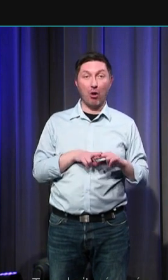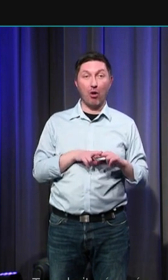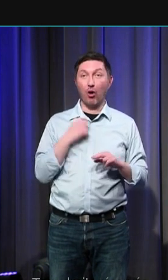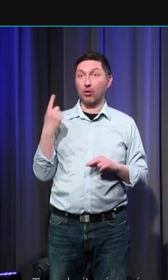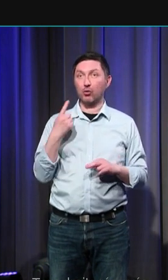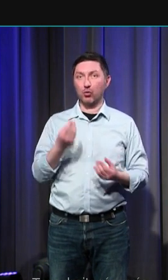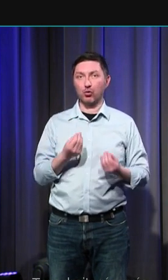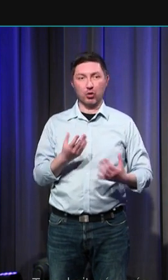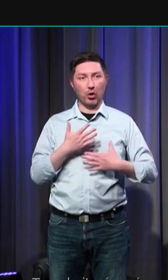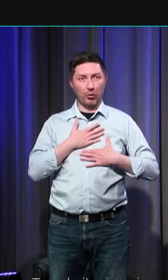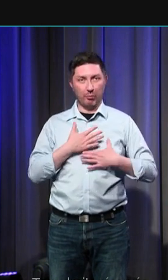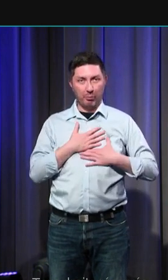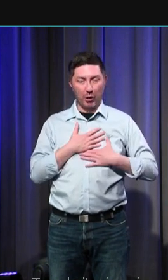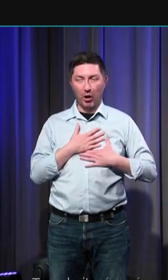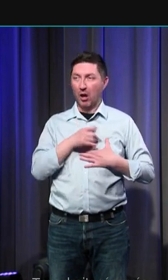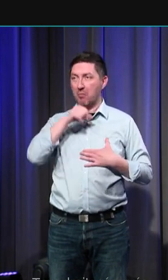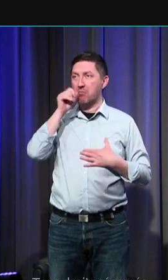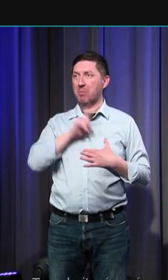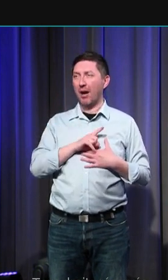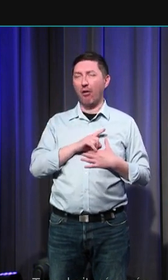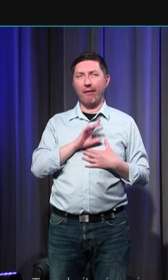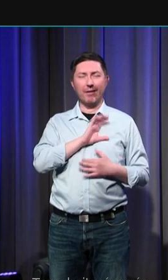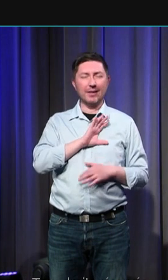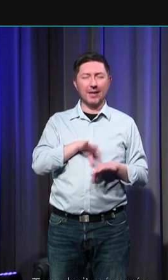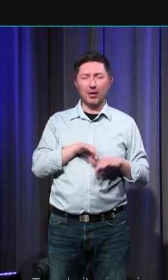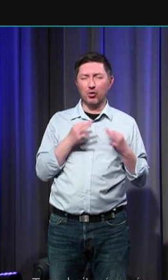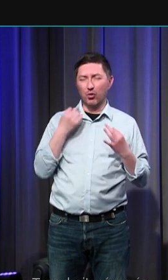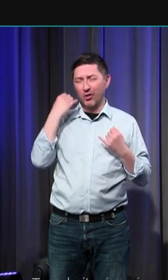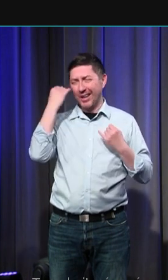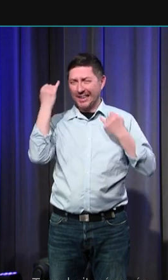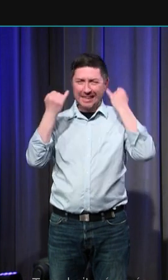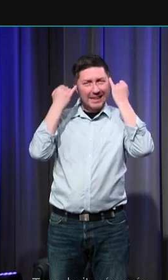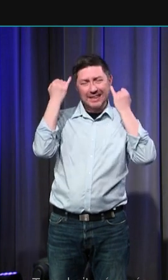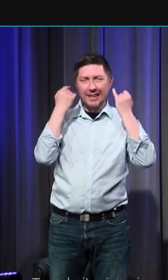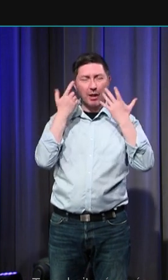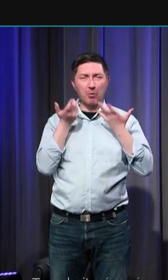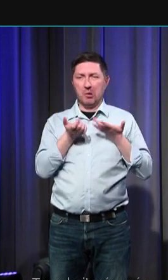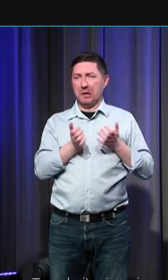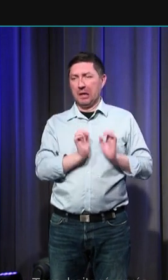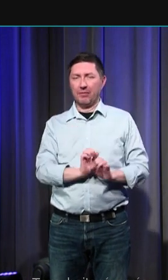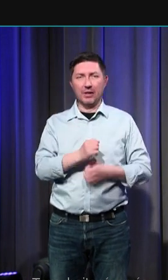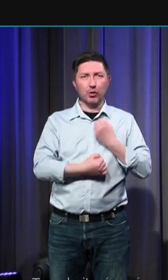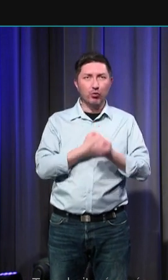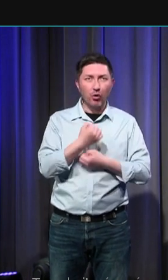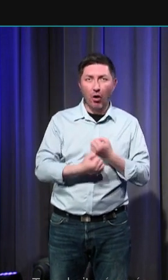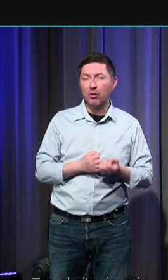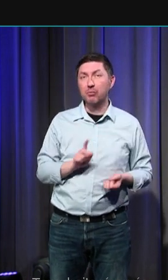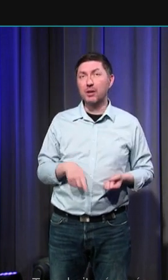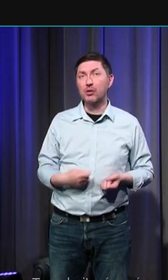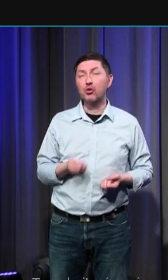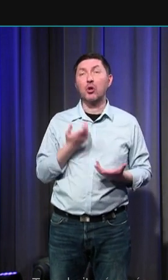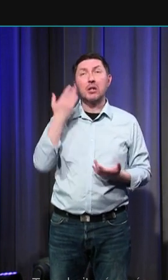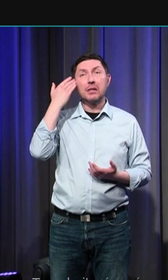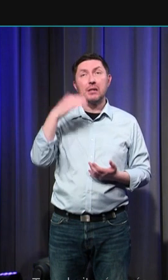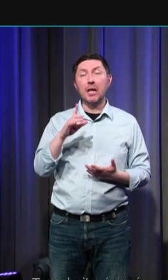terrifiant les parents trouvent tous les subterfuges possibles et inimaginables pour y pallier imaginer que pendant très